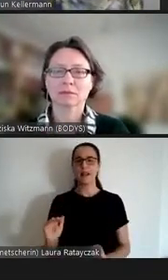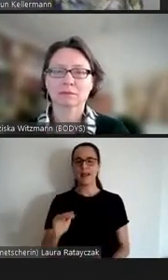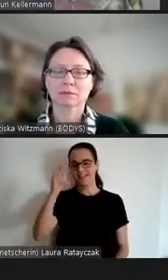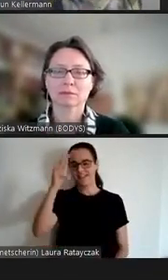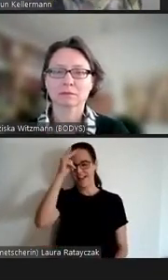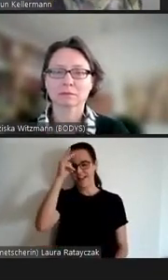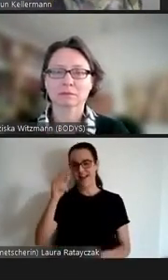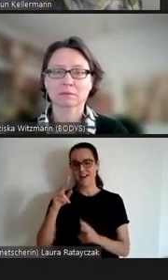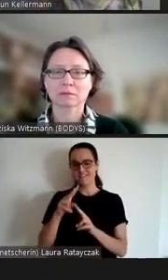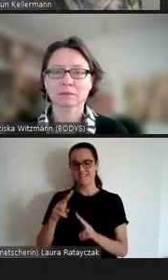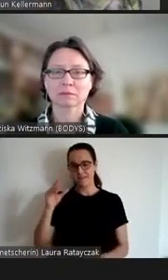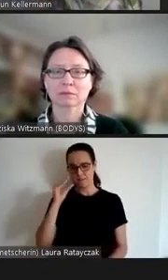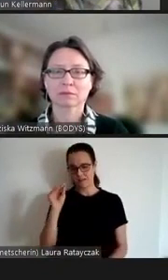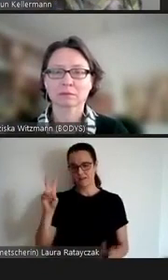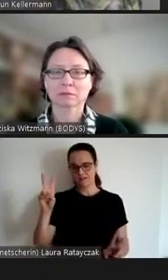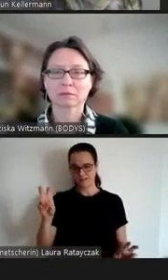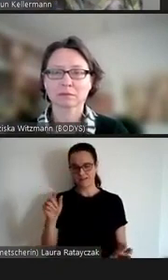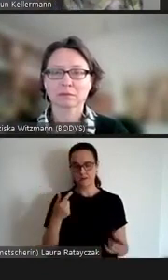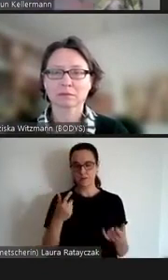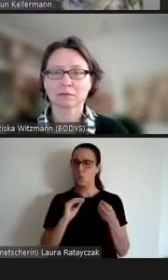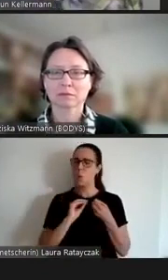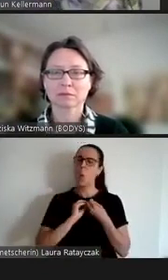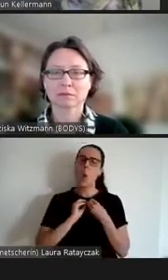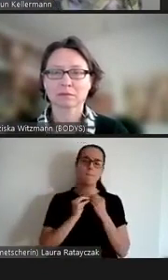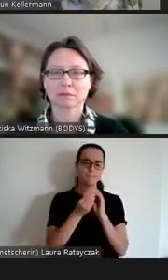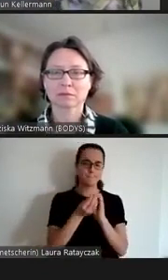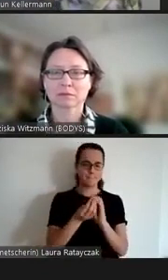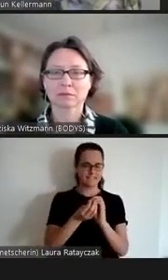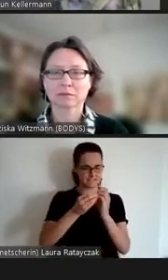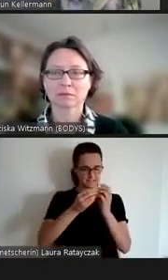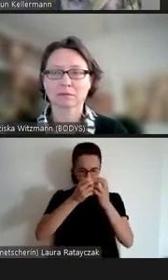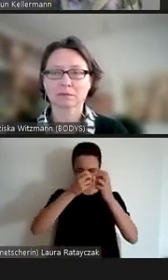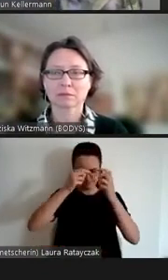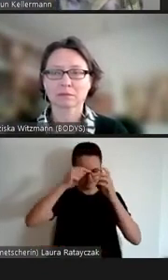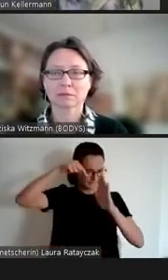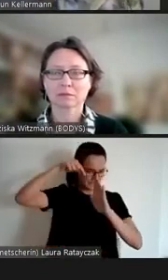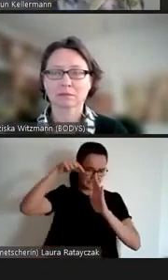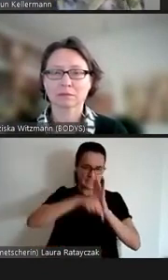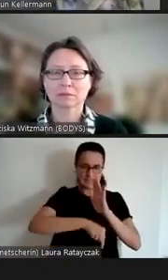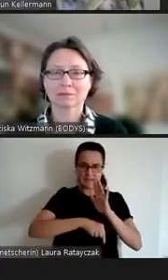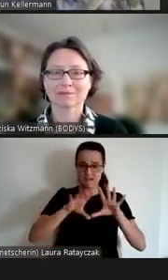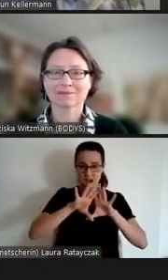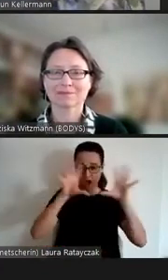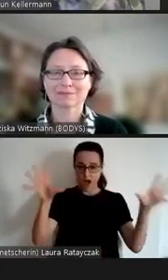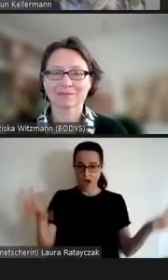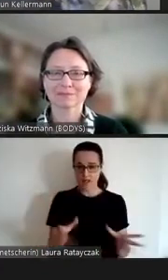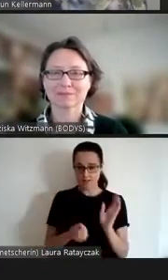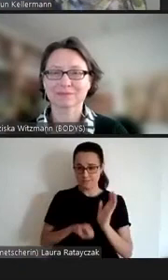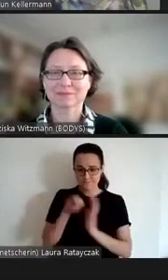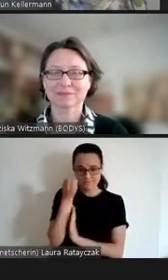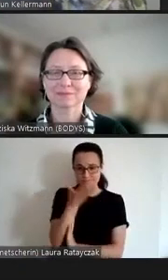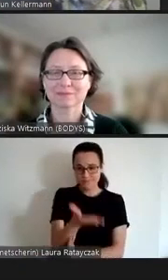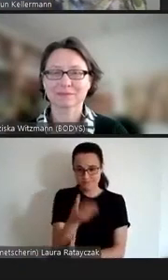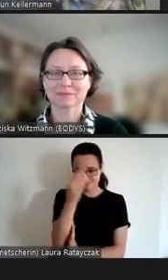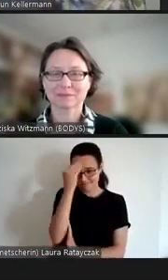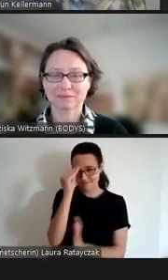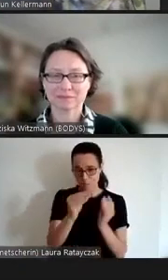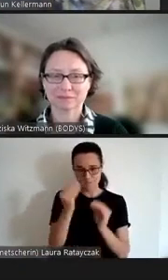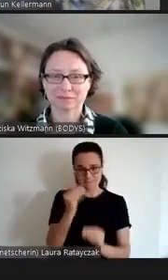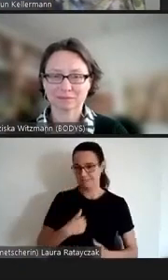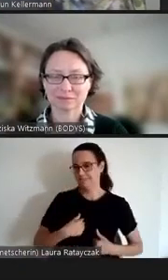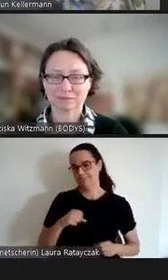dass ich gar nicht alle Aspekte davon kommentieren kann interessant in der